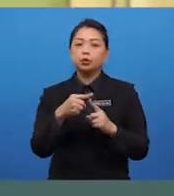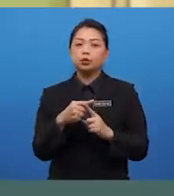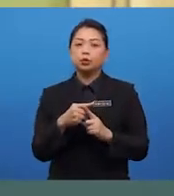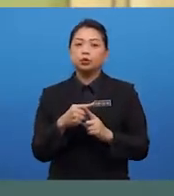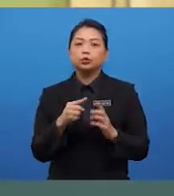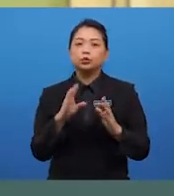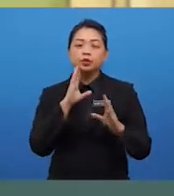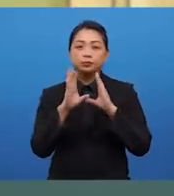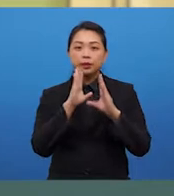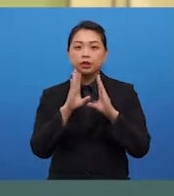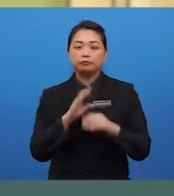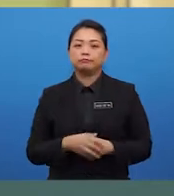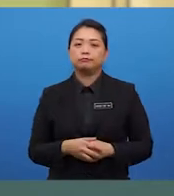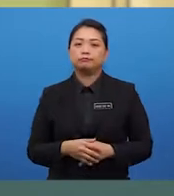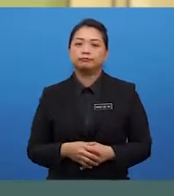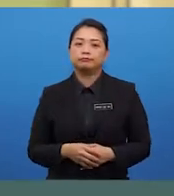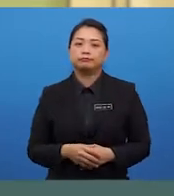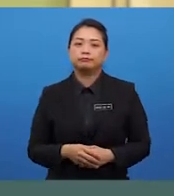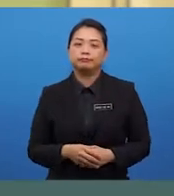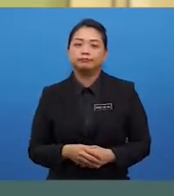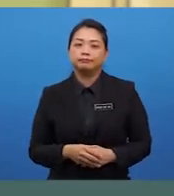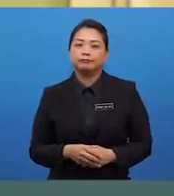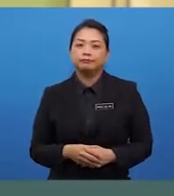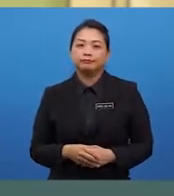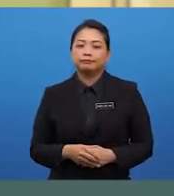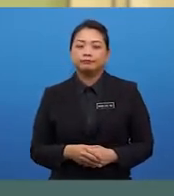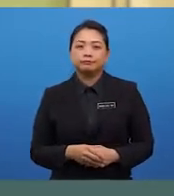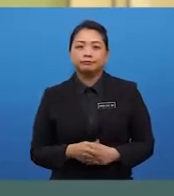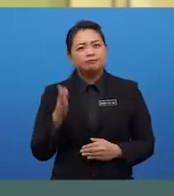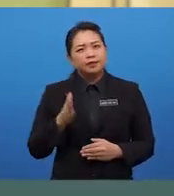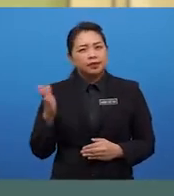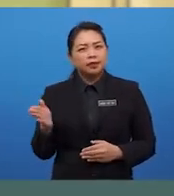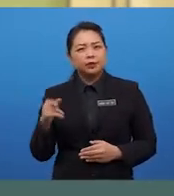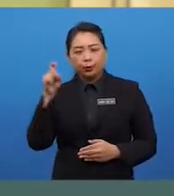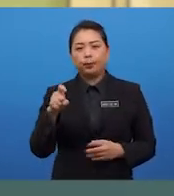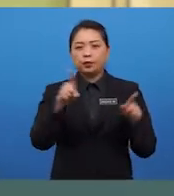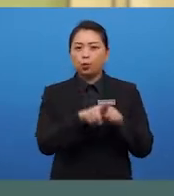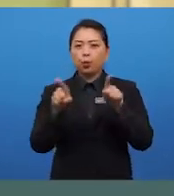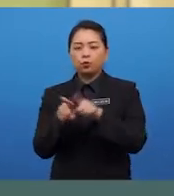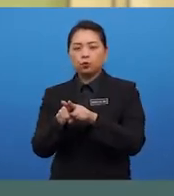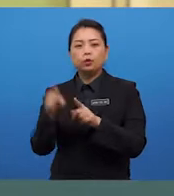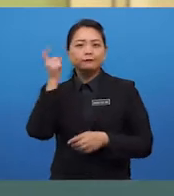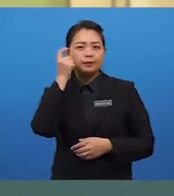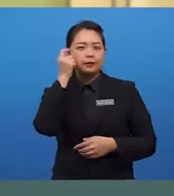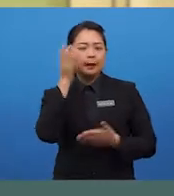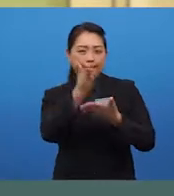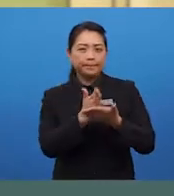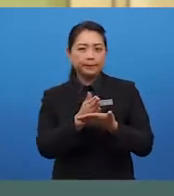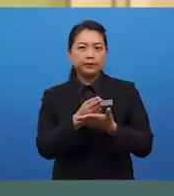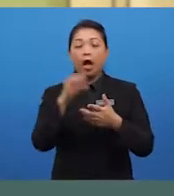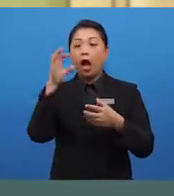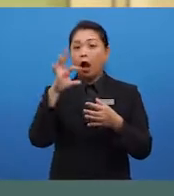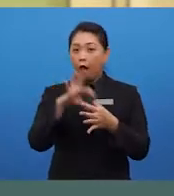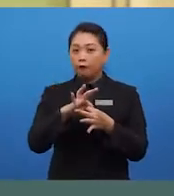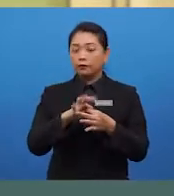Because you need to speak during the speaking exam. Besides, you must also consider some of the do's and